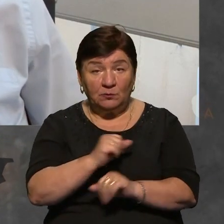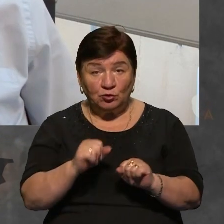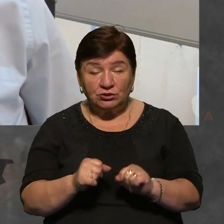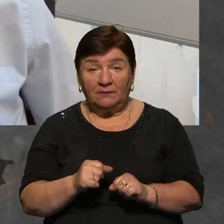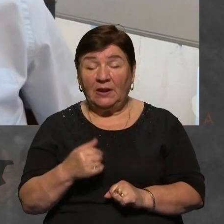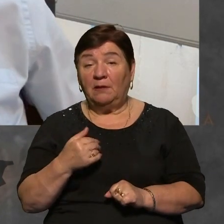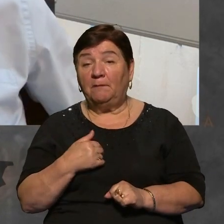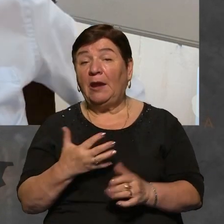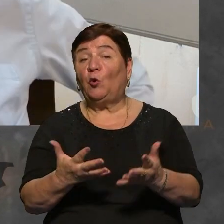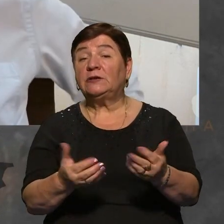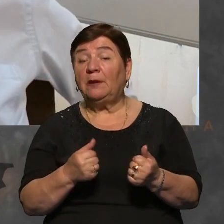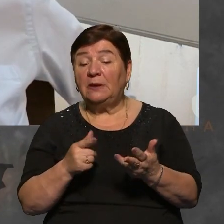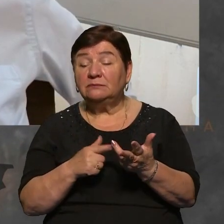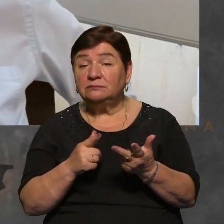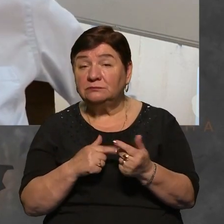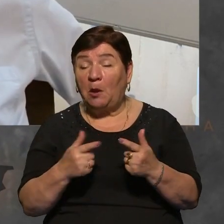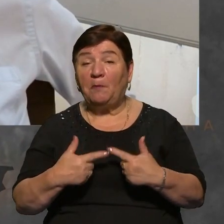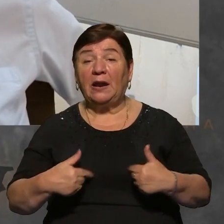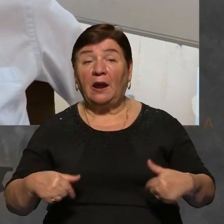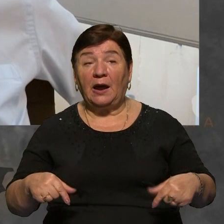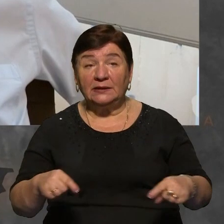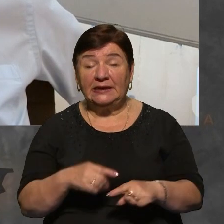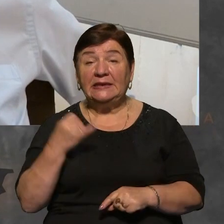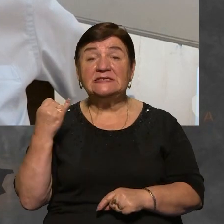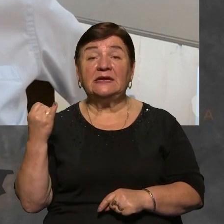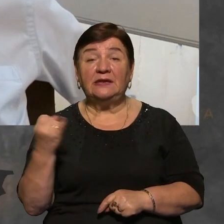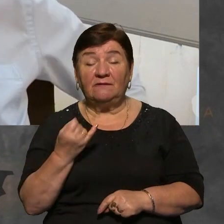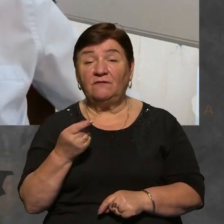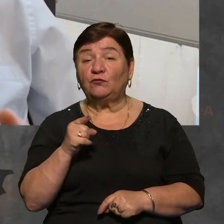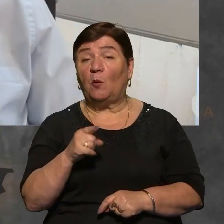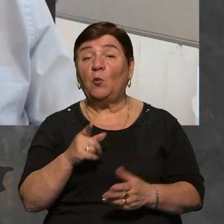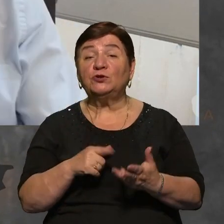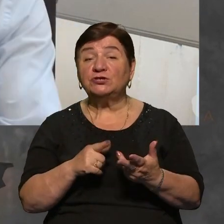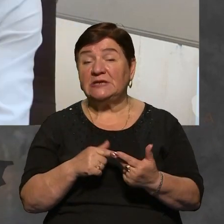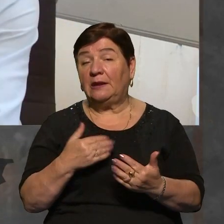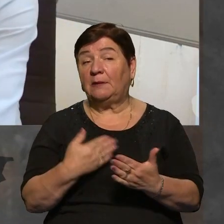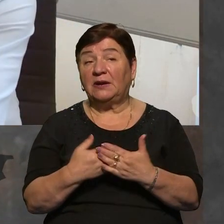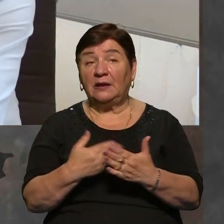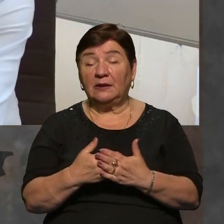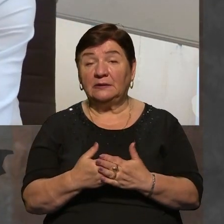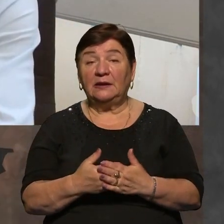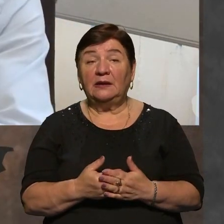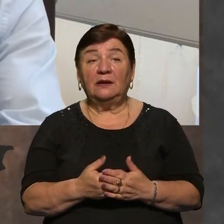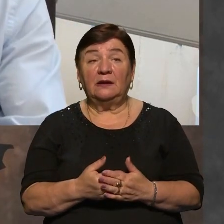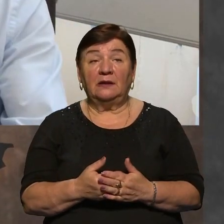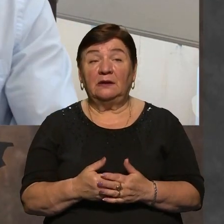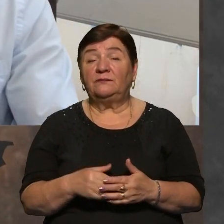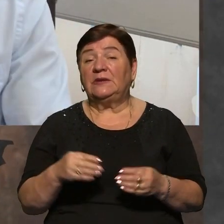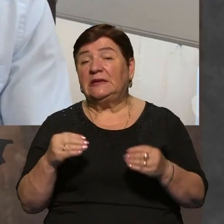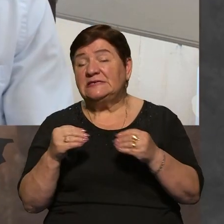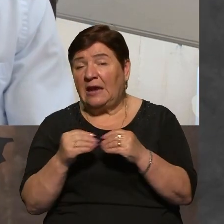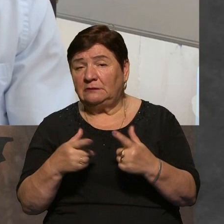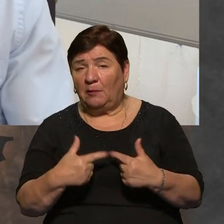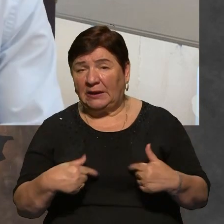ми отримали певну кількість бригад ініціативних, тому числі, наприклад, Вовки Девінчі, Аліна Михайлова, Десята